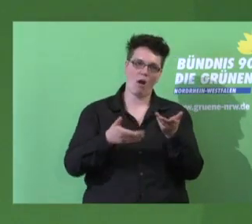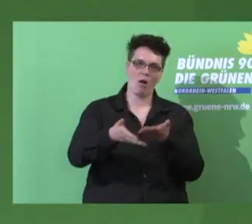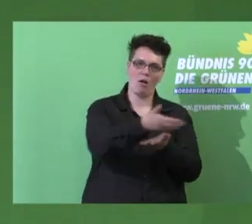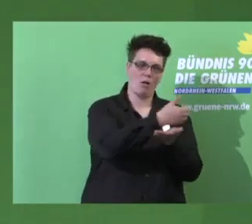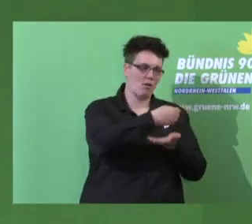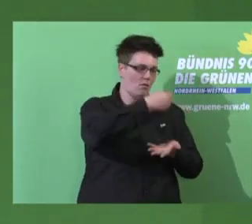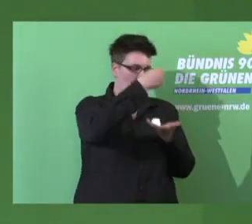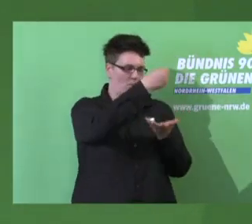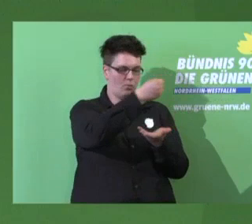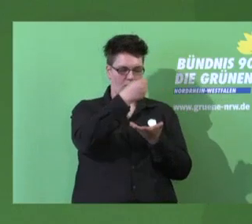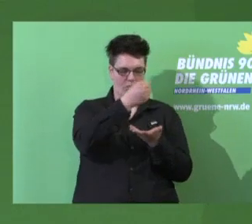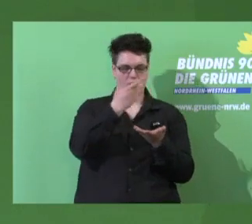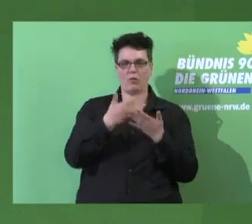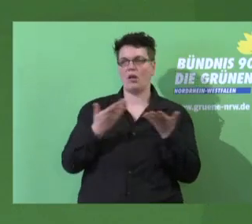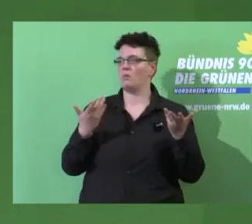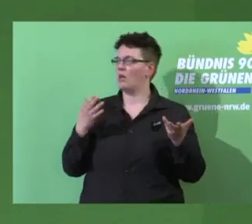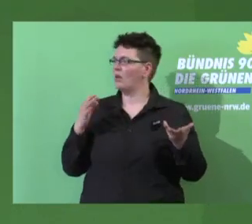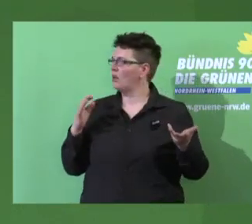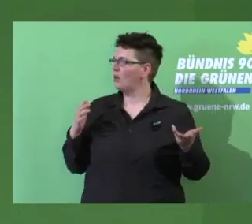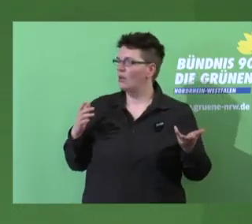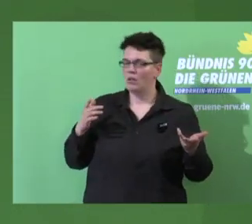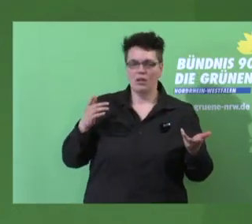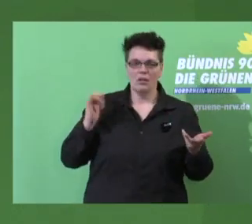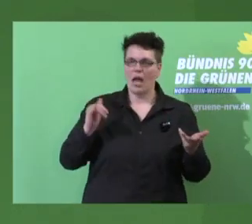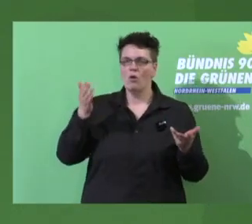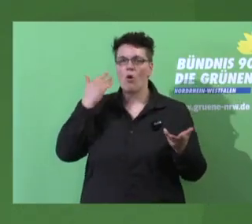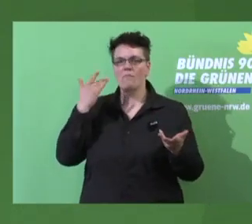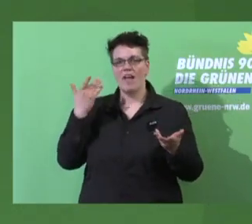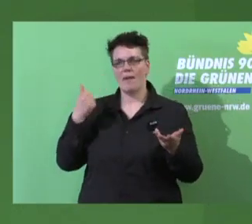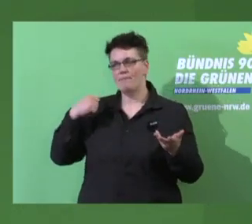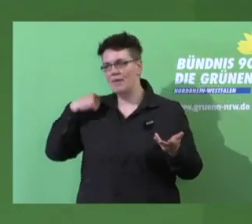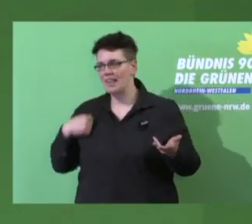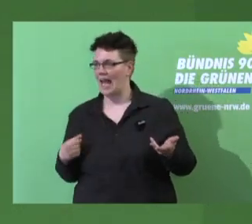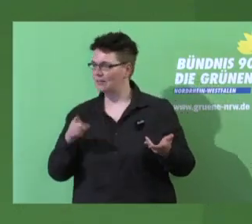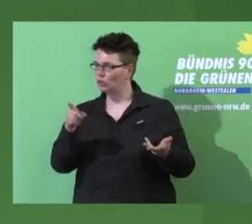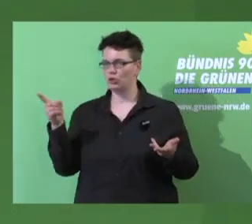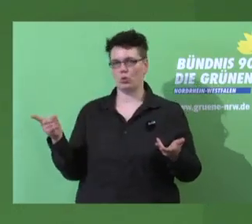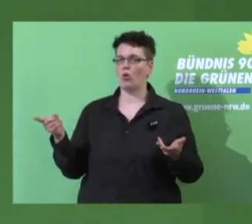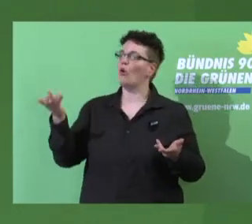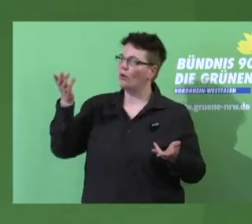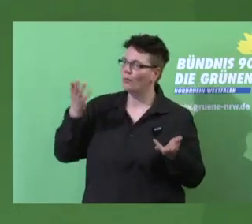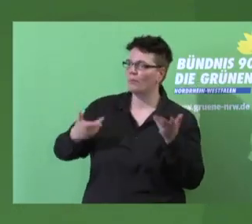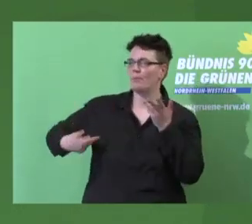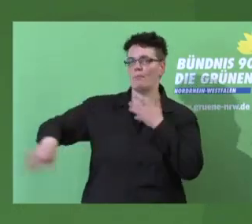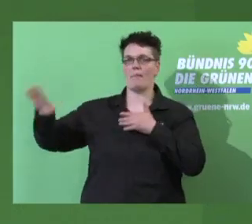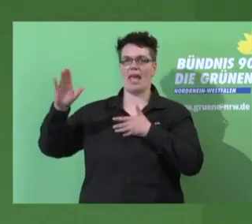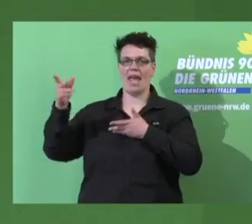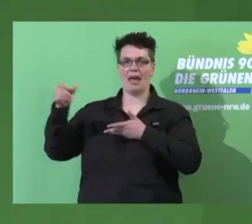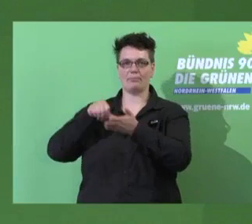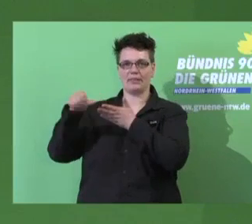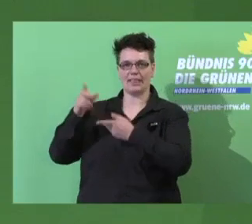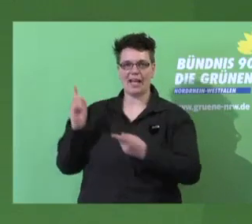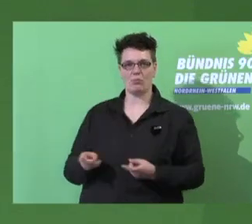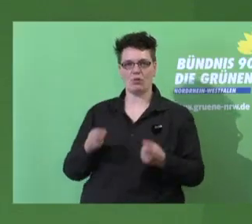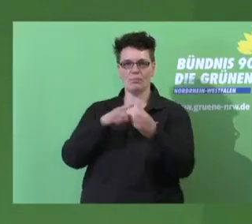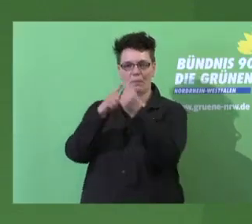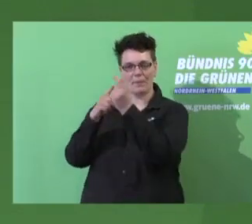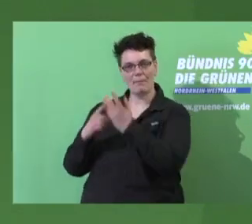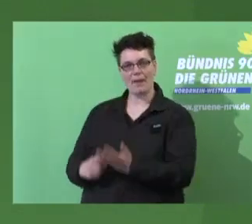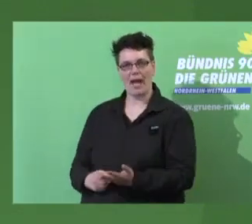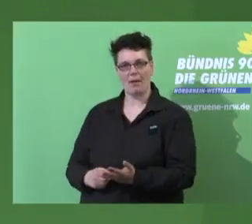die Umweltbelastung mehr besteuert. Und ihr kennt die Instrumente. Wenn ihr mehr Effizienz